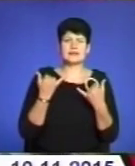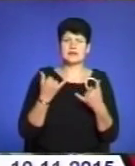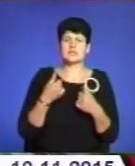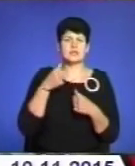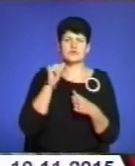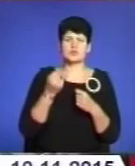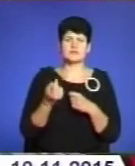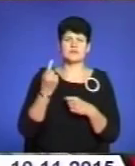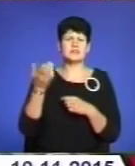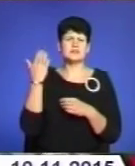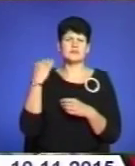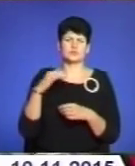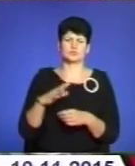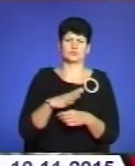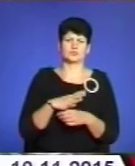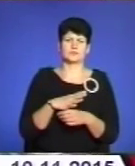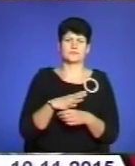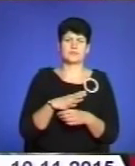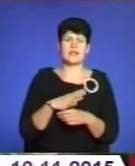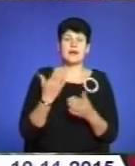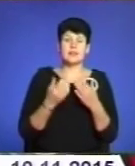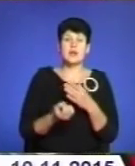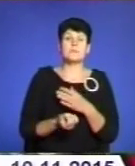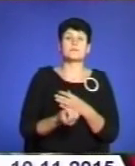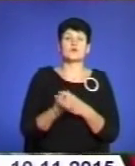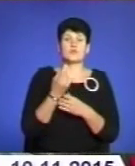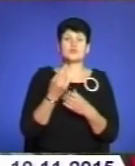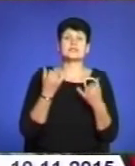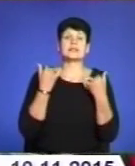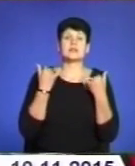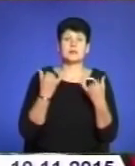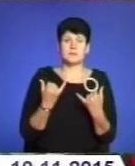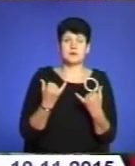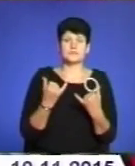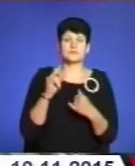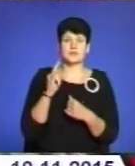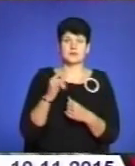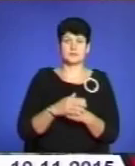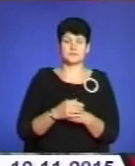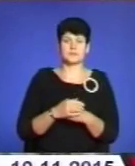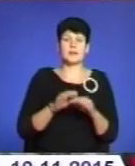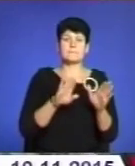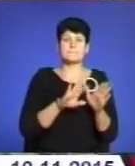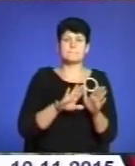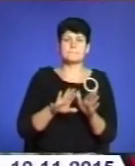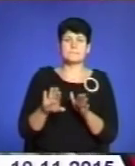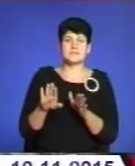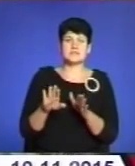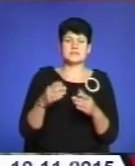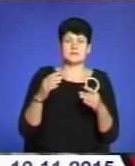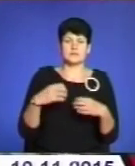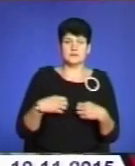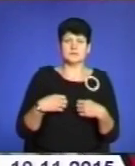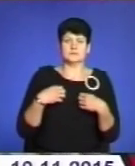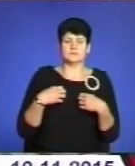з'явилося. Воно давним-давно це було. Але проявилося вона тепер в нас, в дитини, після стресу.